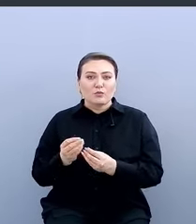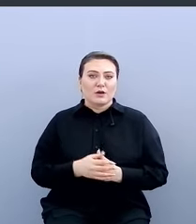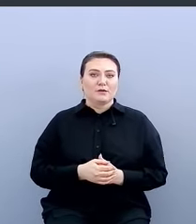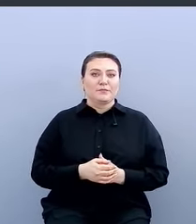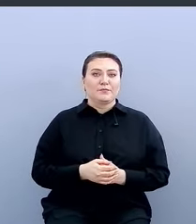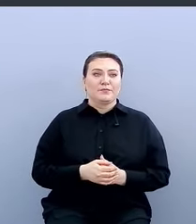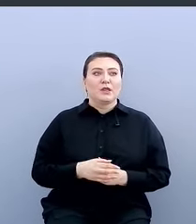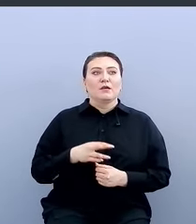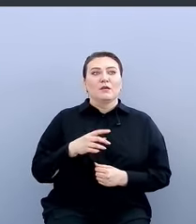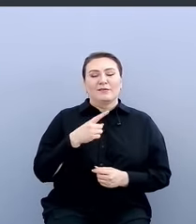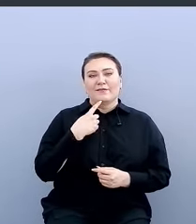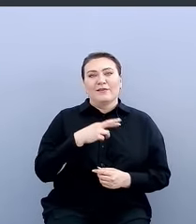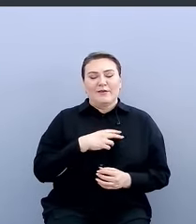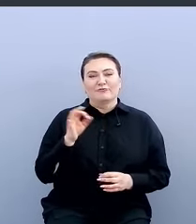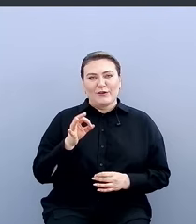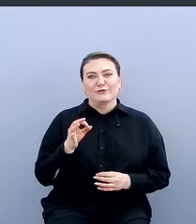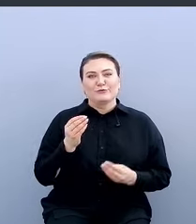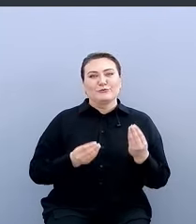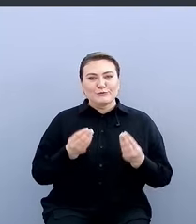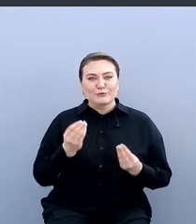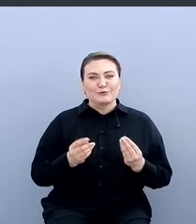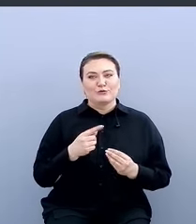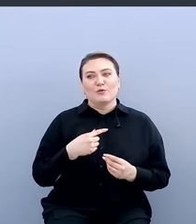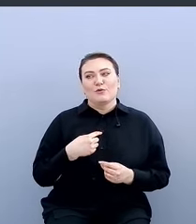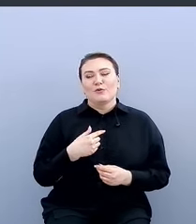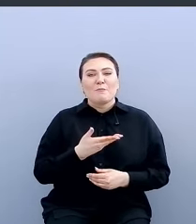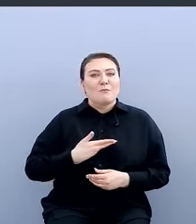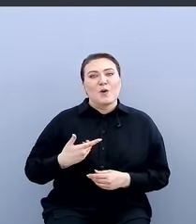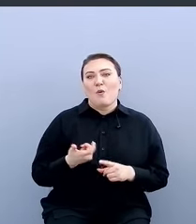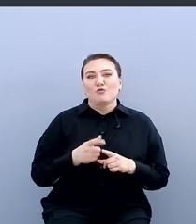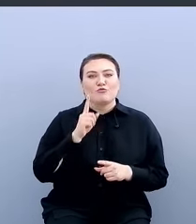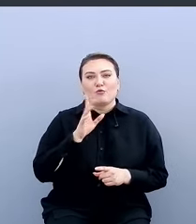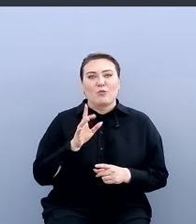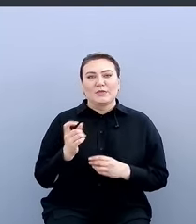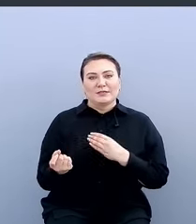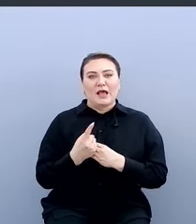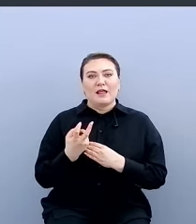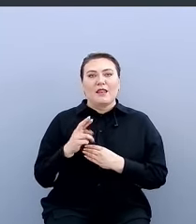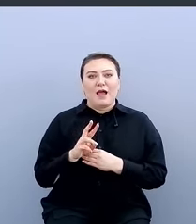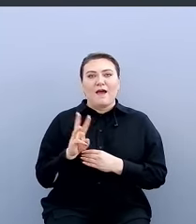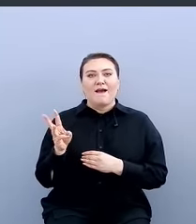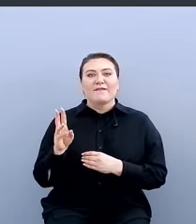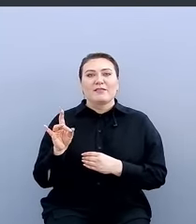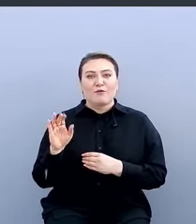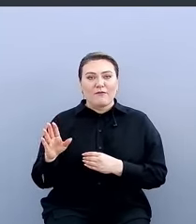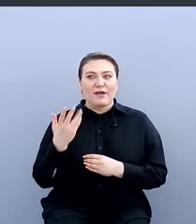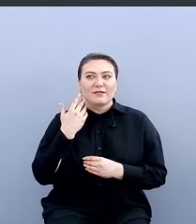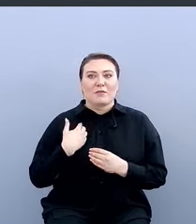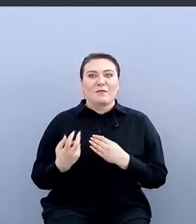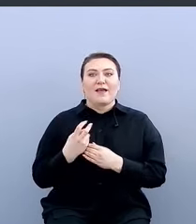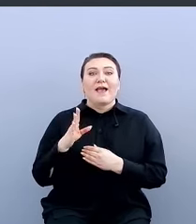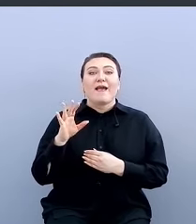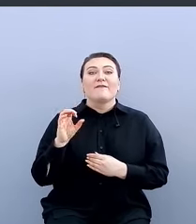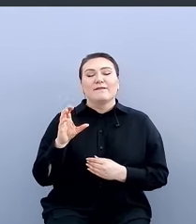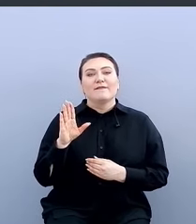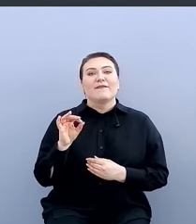Я часто шучу, что мы очень неудобный заказчик для вендоров, потому что когда ко мне приходит какой-то вендор и